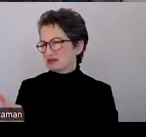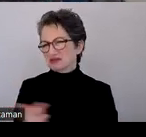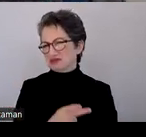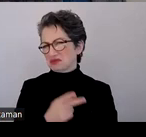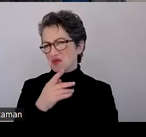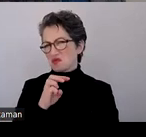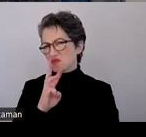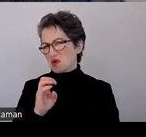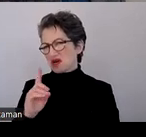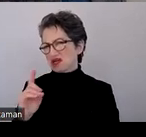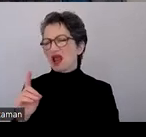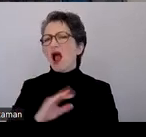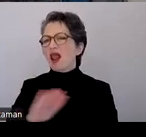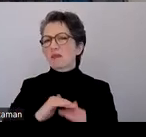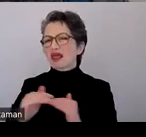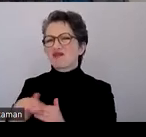ist auf allen Plattformen verfügbar.